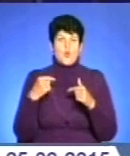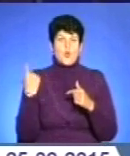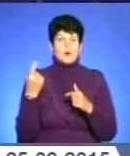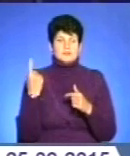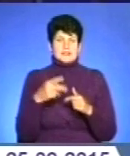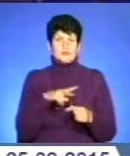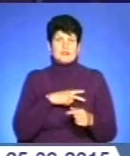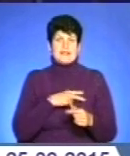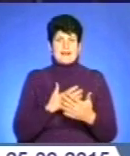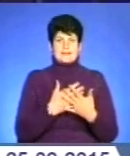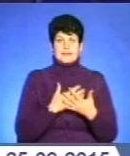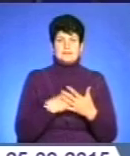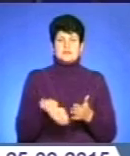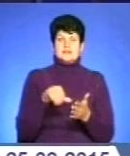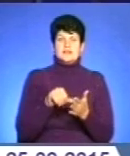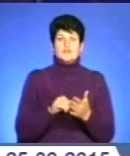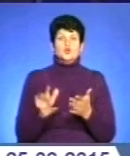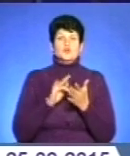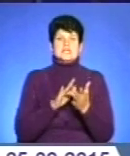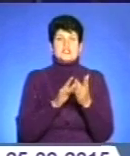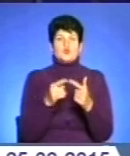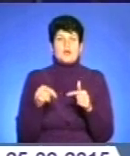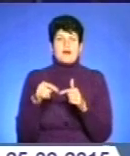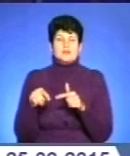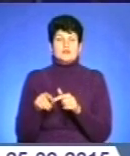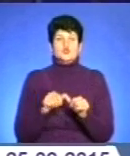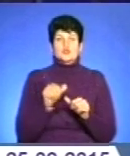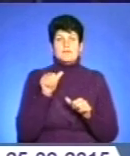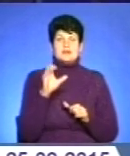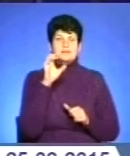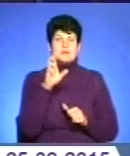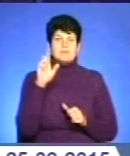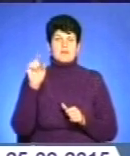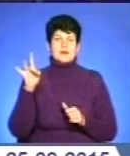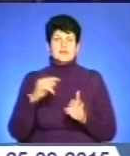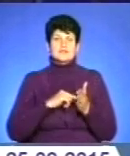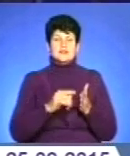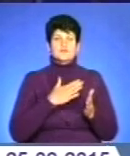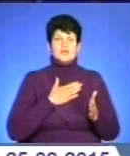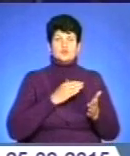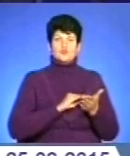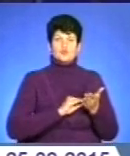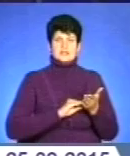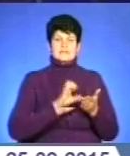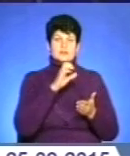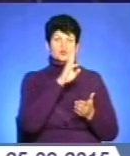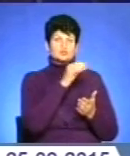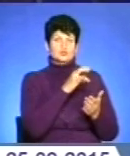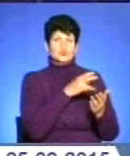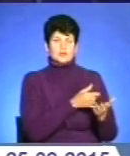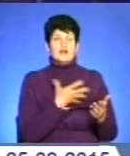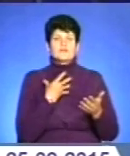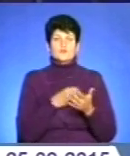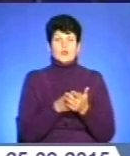Нагородили активних представників туристичної галузі. Зокрема, Степан Барна відзначив нашу журналістку Світлану Шумну, яка у своїх передачах